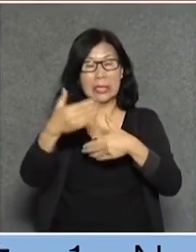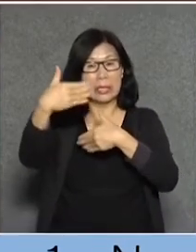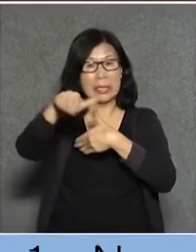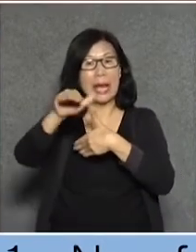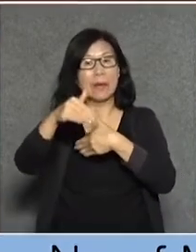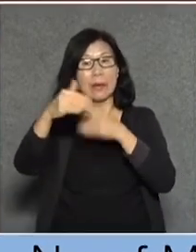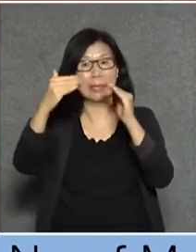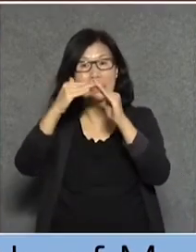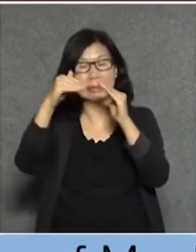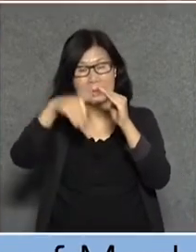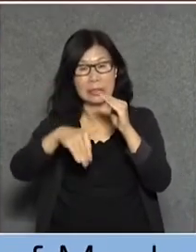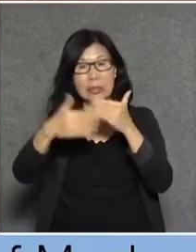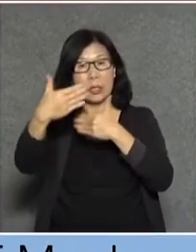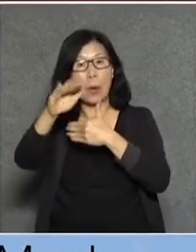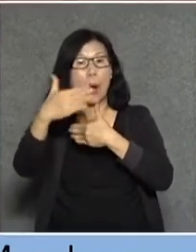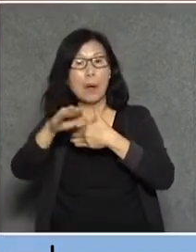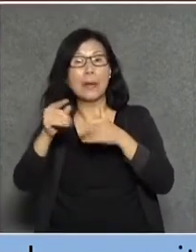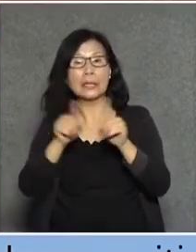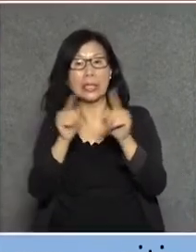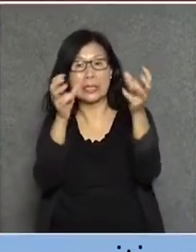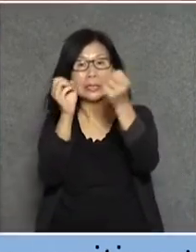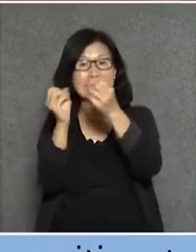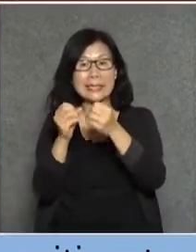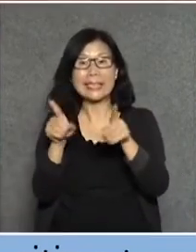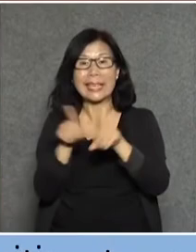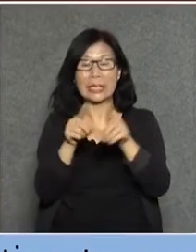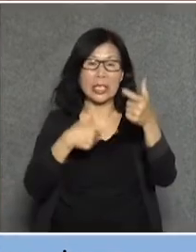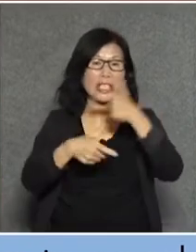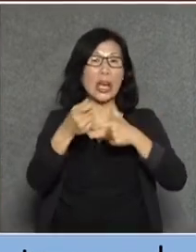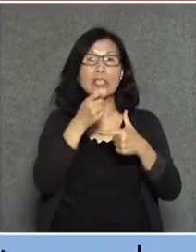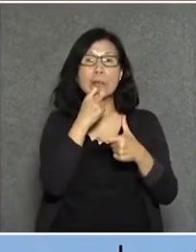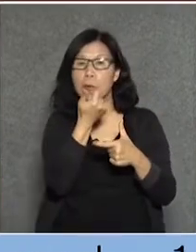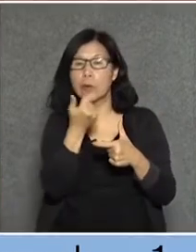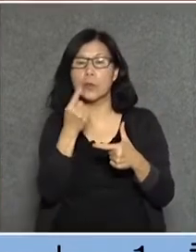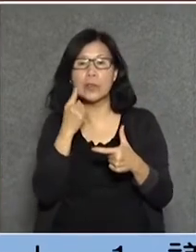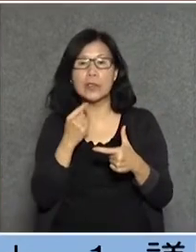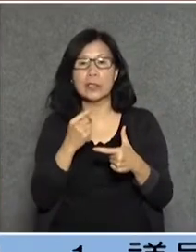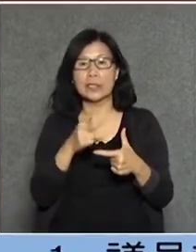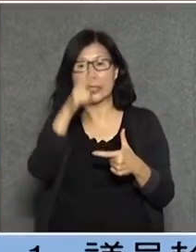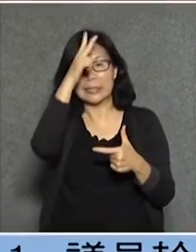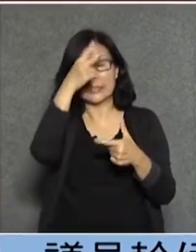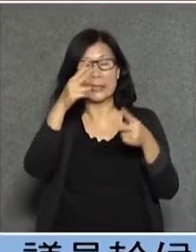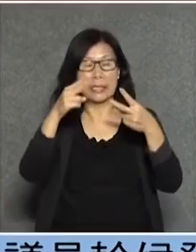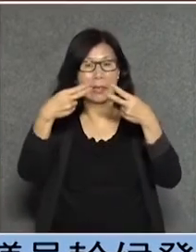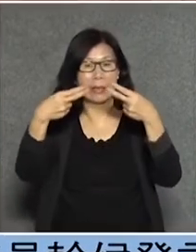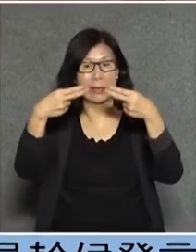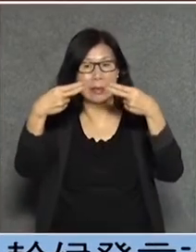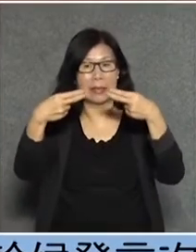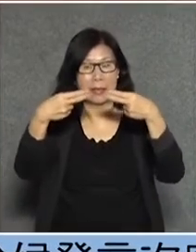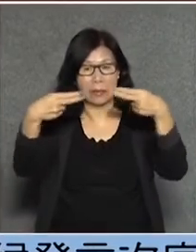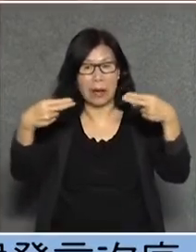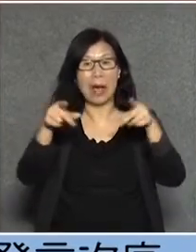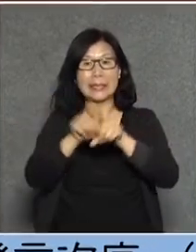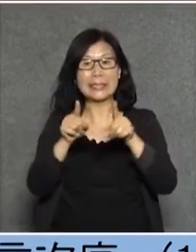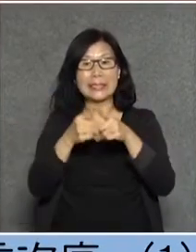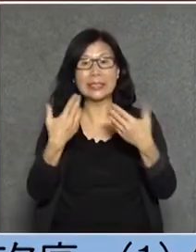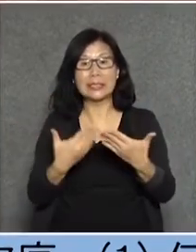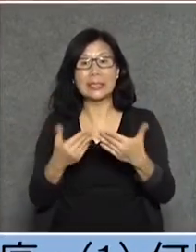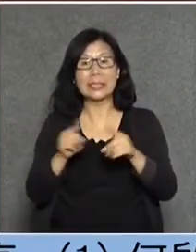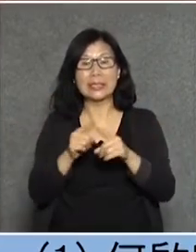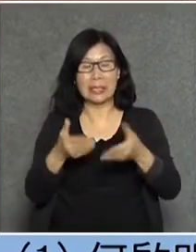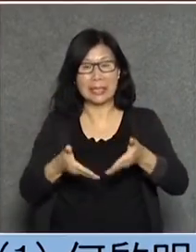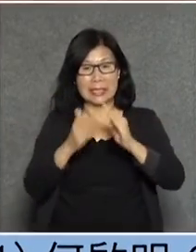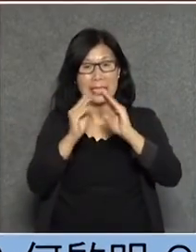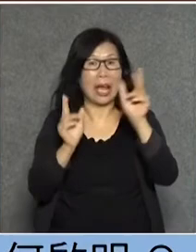他們說這些生意當然是有人做房協就擾過街無緣無山達現在還知道市建局